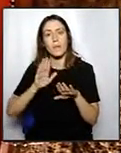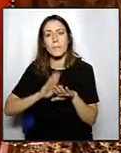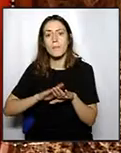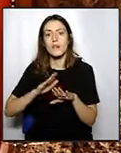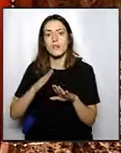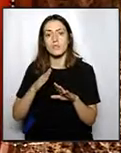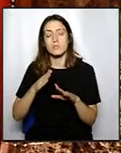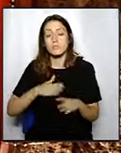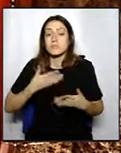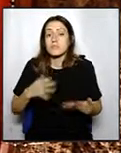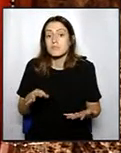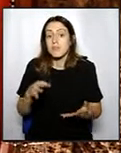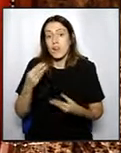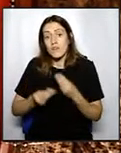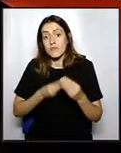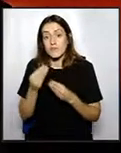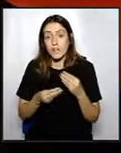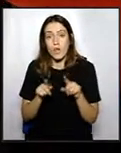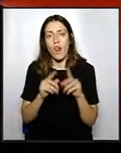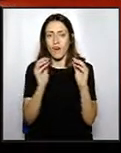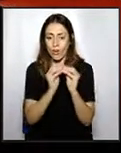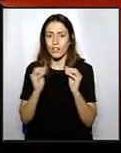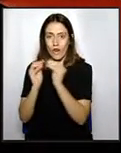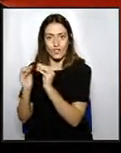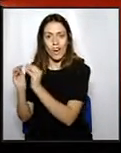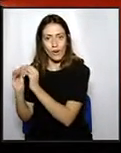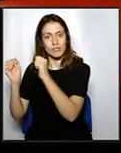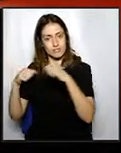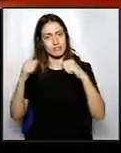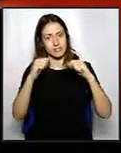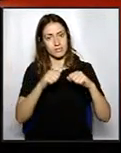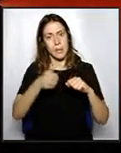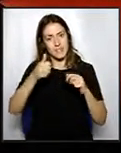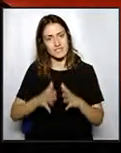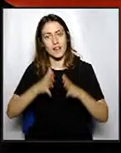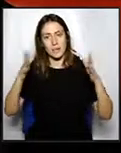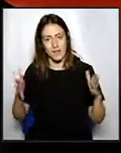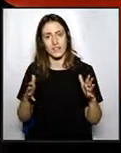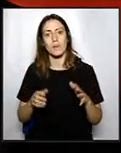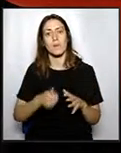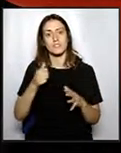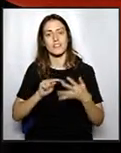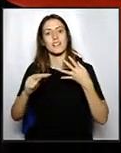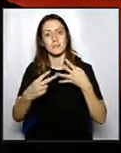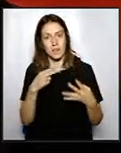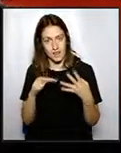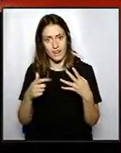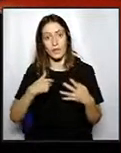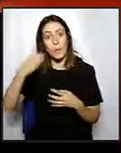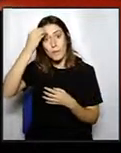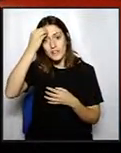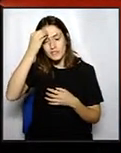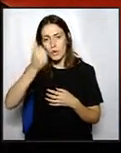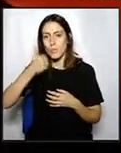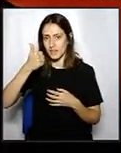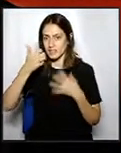possiblement, haguéssim pogut fer un dictamen d'acords, d'acords molt més ampliat, molt més transparent, i estic convençut molt més